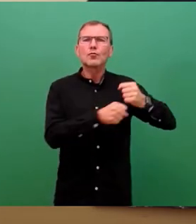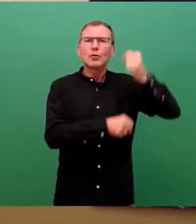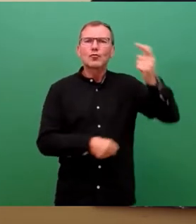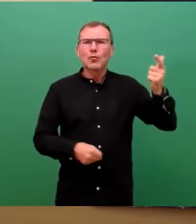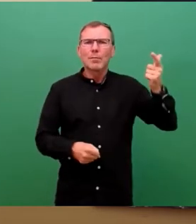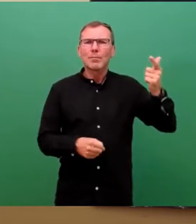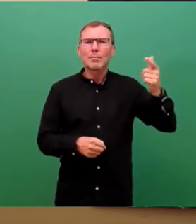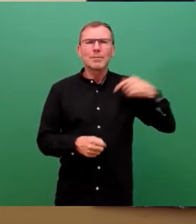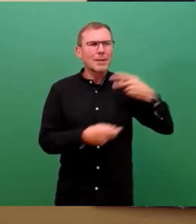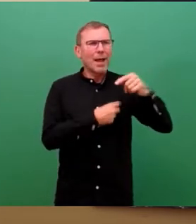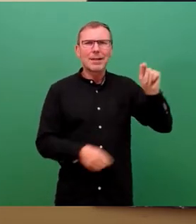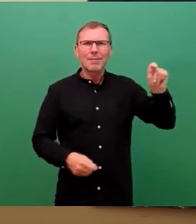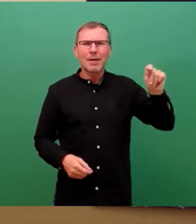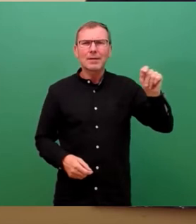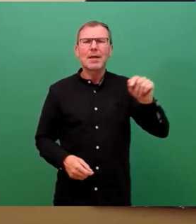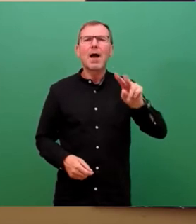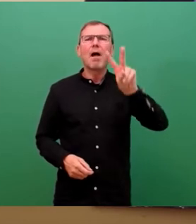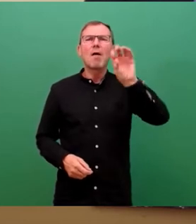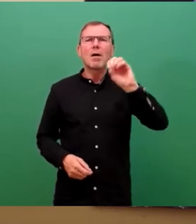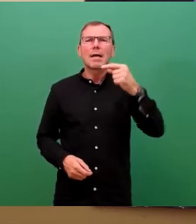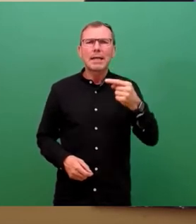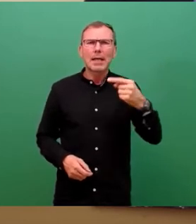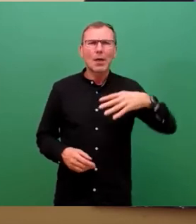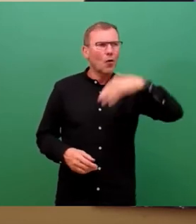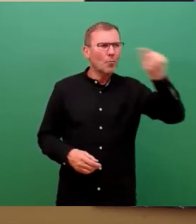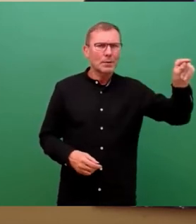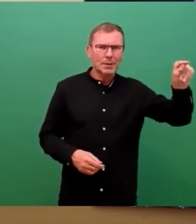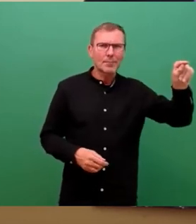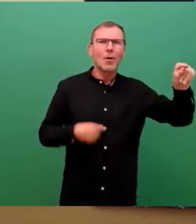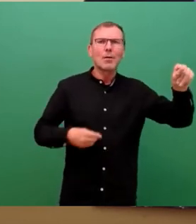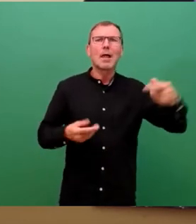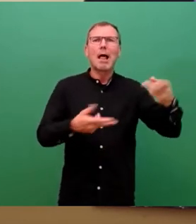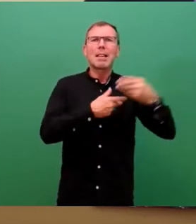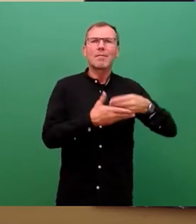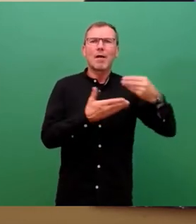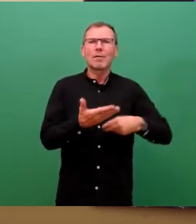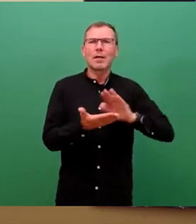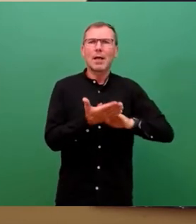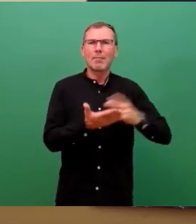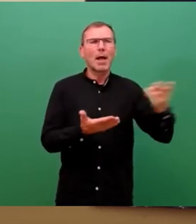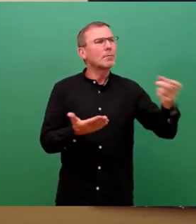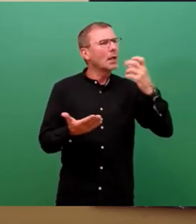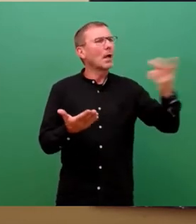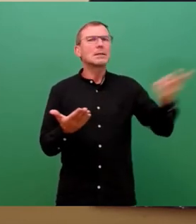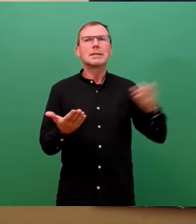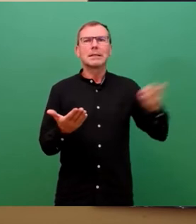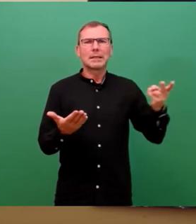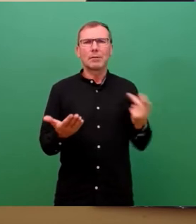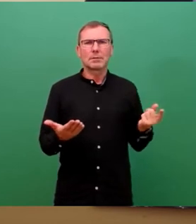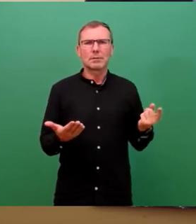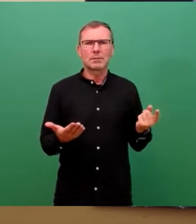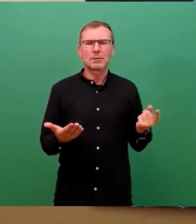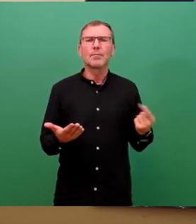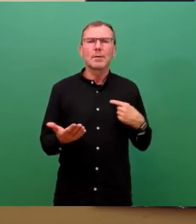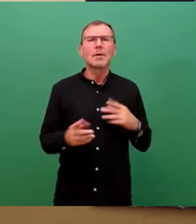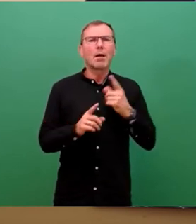Lieferanten, nämlich die VNG nimmt, dass unsere Lieferverträge weiterhin erfüllt werden. Sonst haben wir als nachfolgende